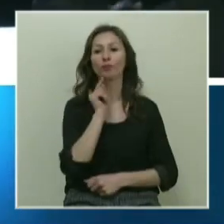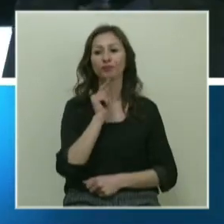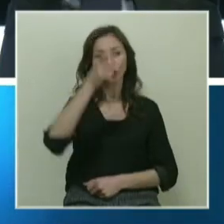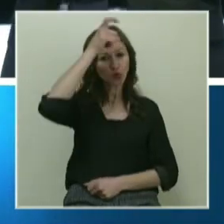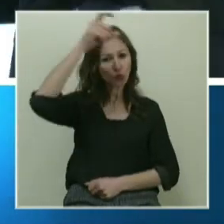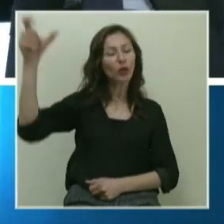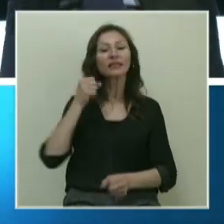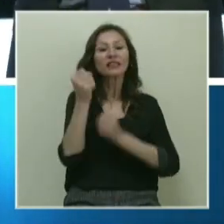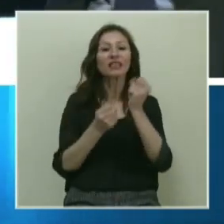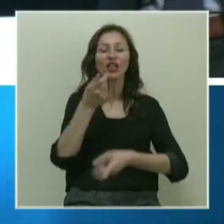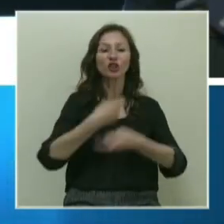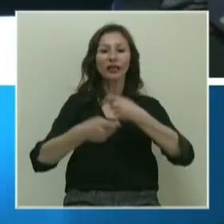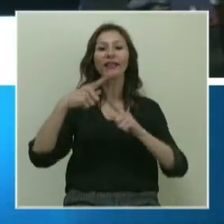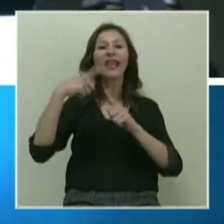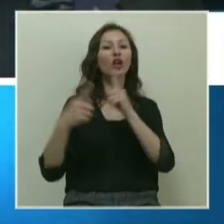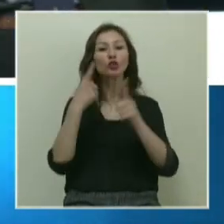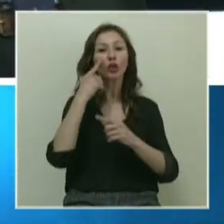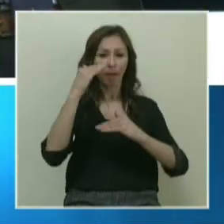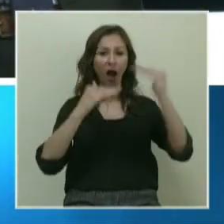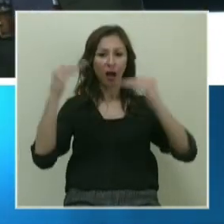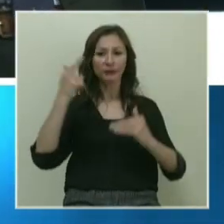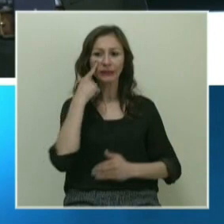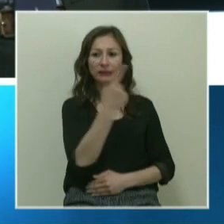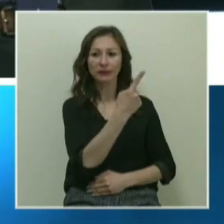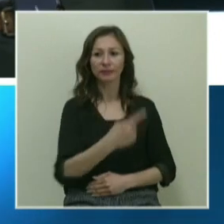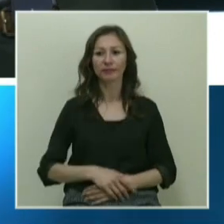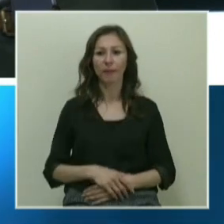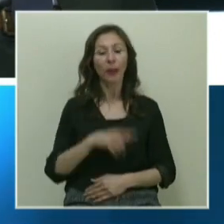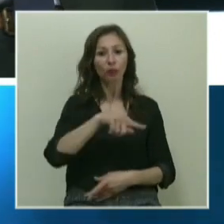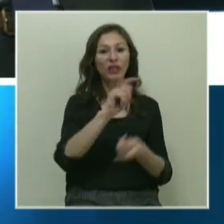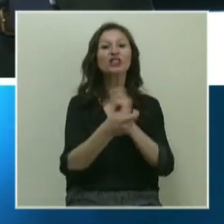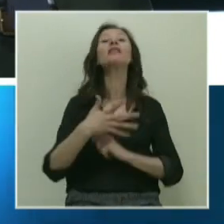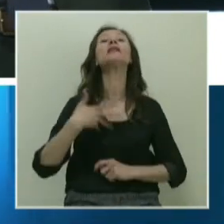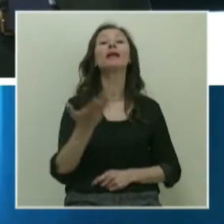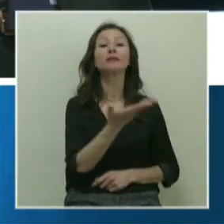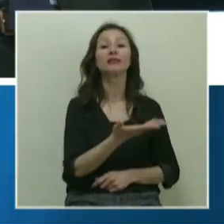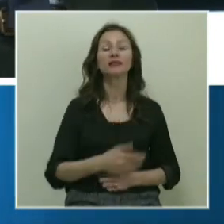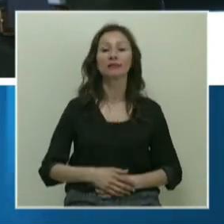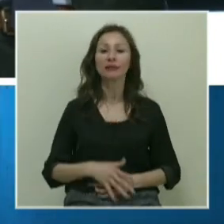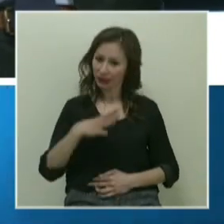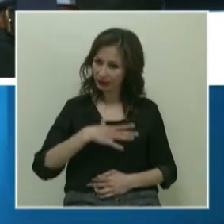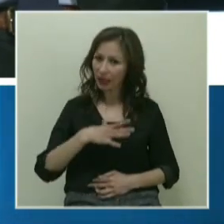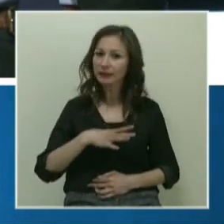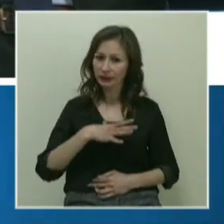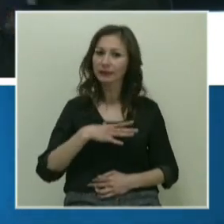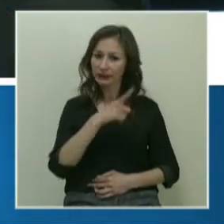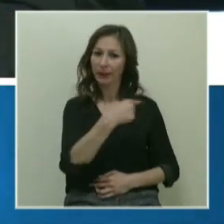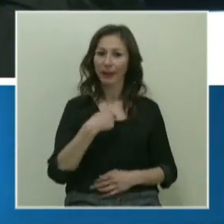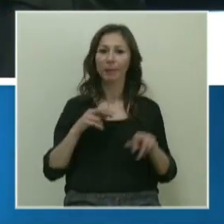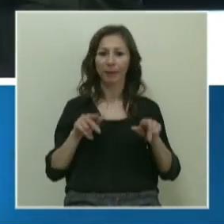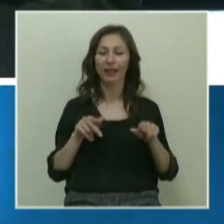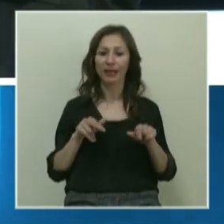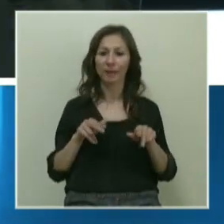Türkiye'deki sanayi şirketlerinin teknoloji seviyesine bakar mısınız? Bunu değiştirmek istemez misiniz? İstersiniz siz de benim gibi.